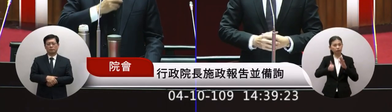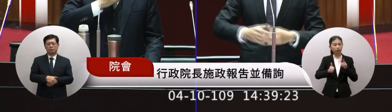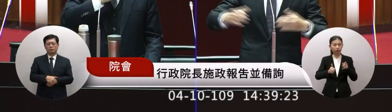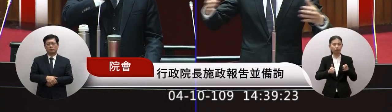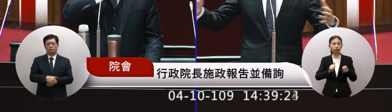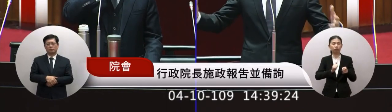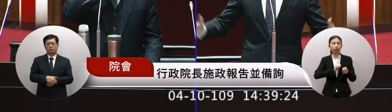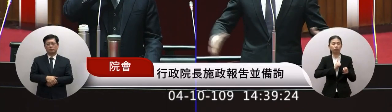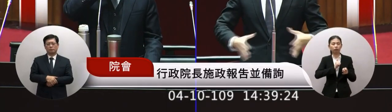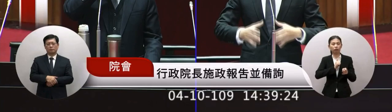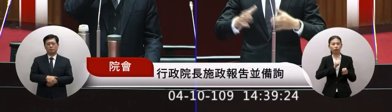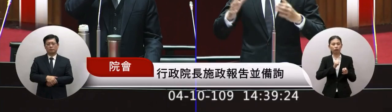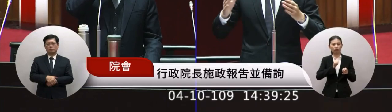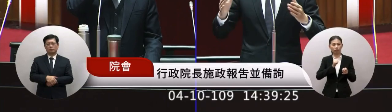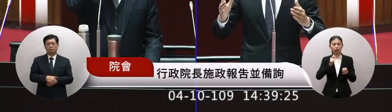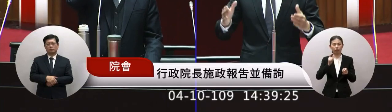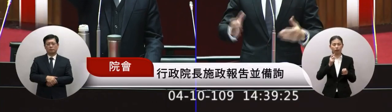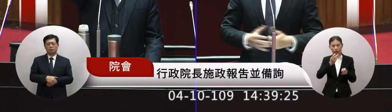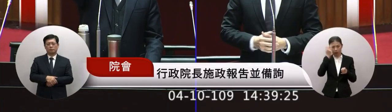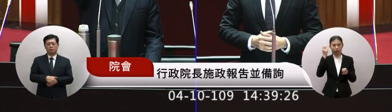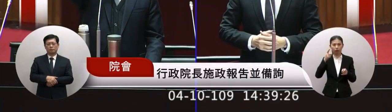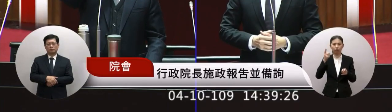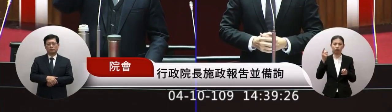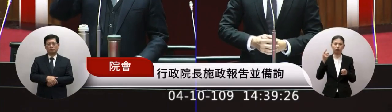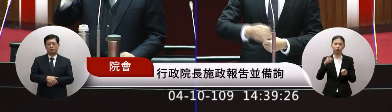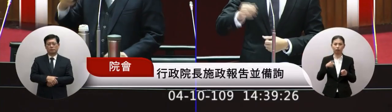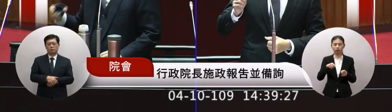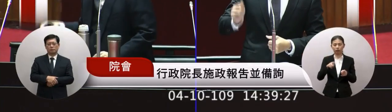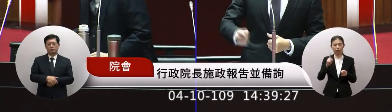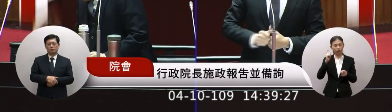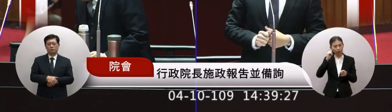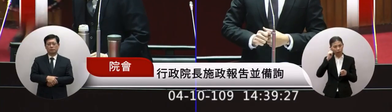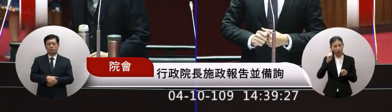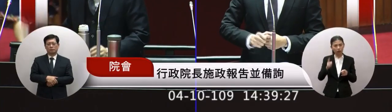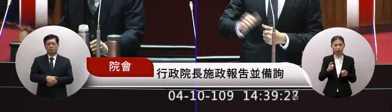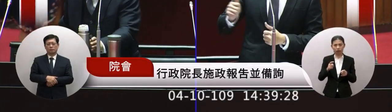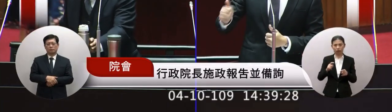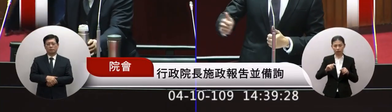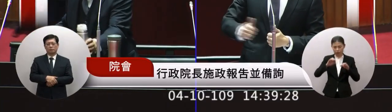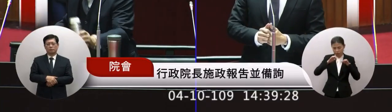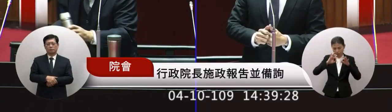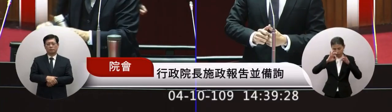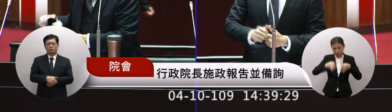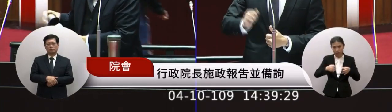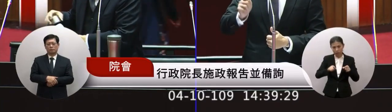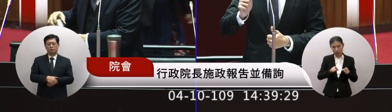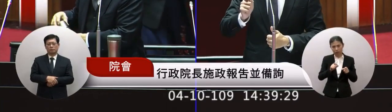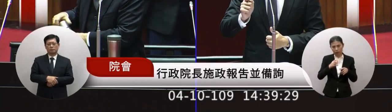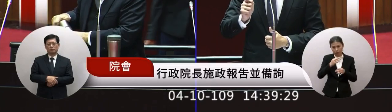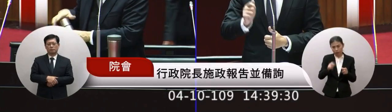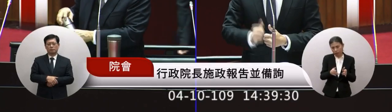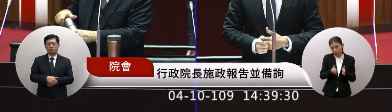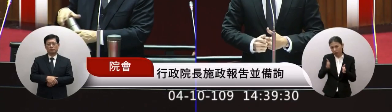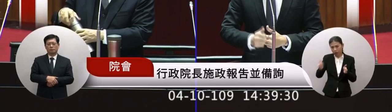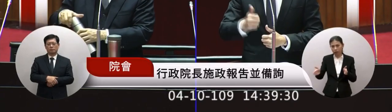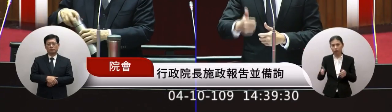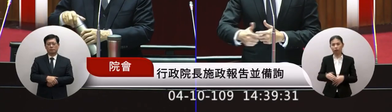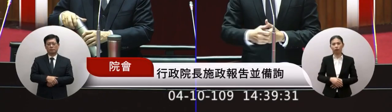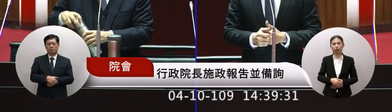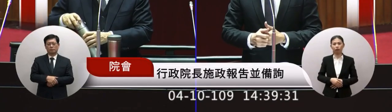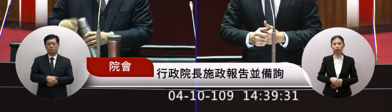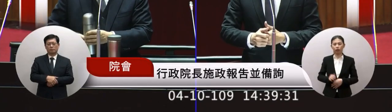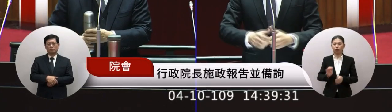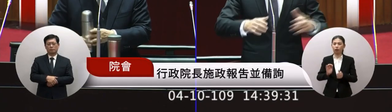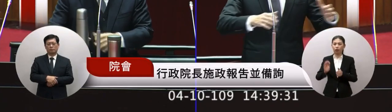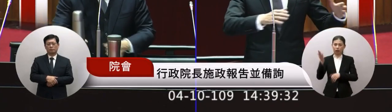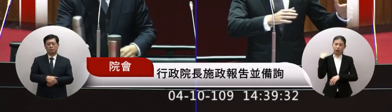有選手說你有選手說我們要延長當然這個延長很重要因為我其實這個粗專會最